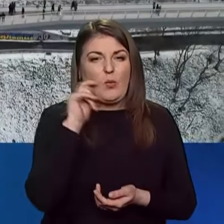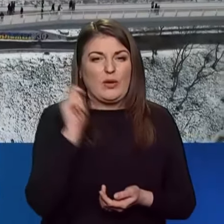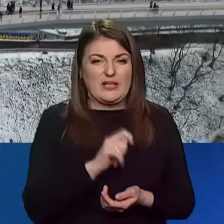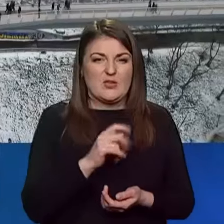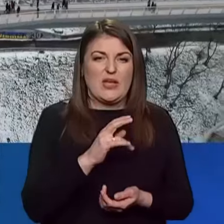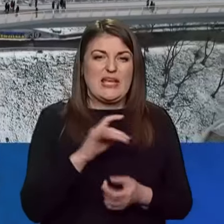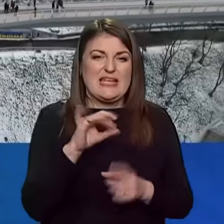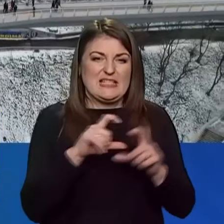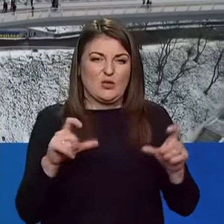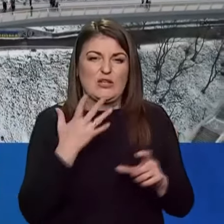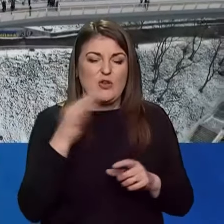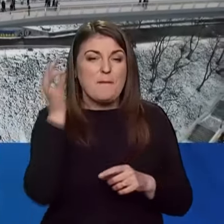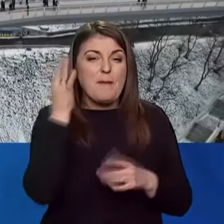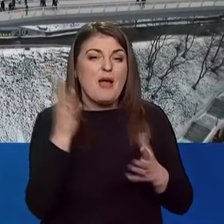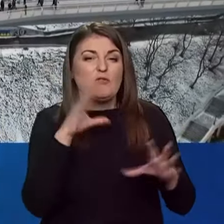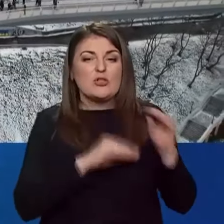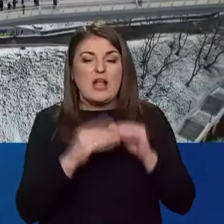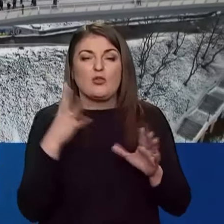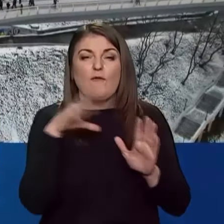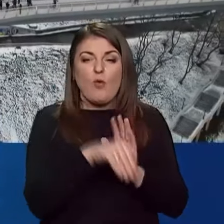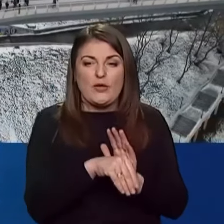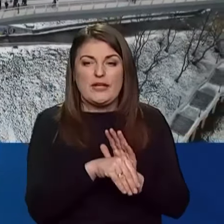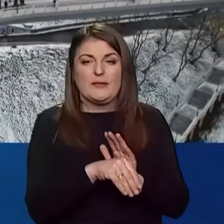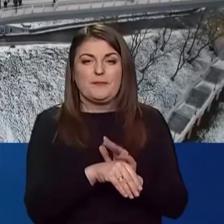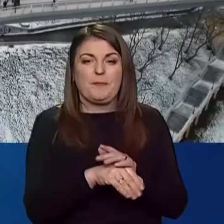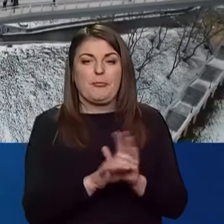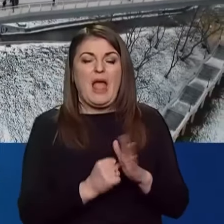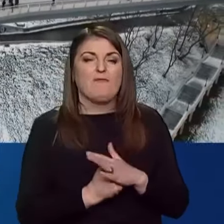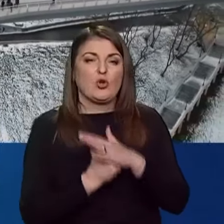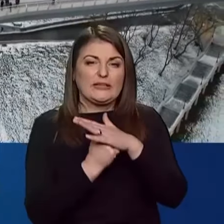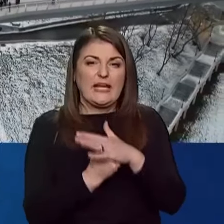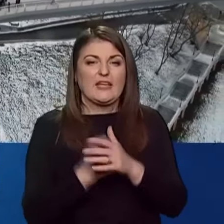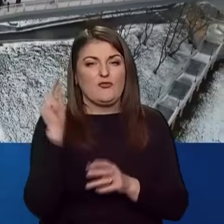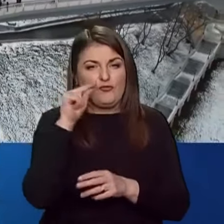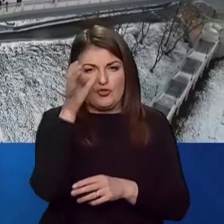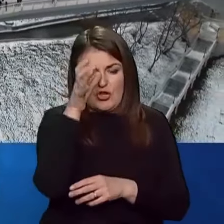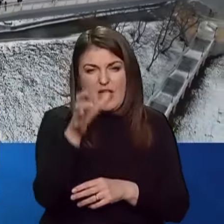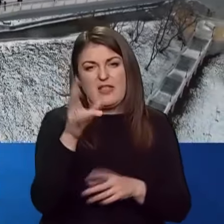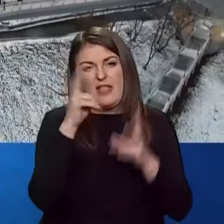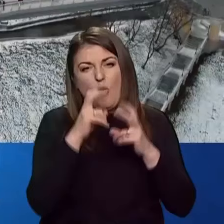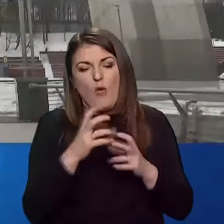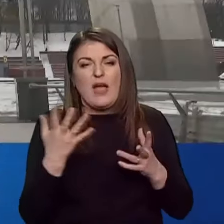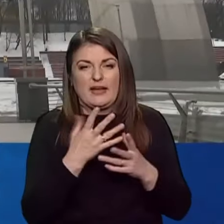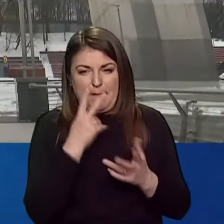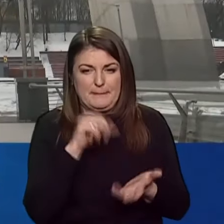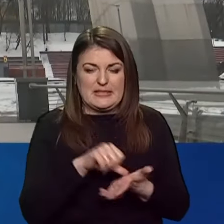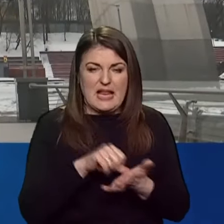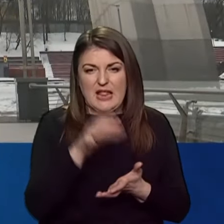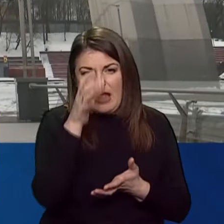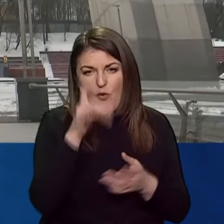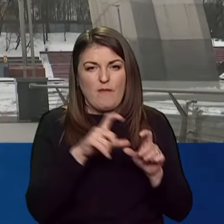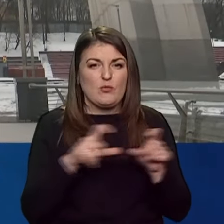інституті національної пам'яті і до складу якої входять авторитетні вчені, науковці, які представляють